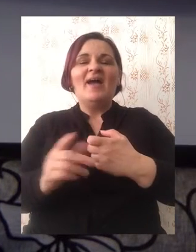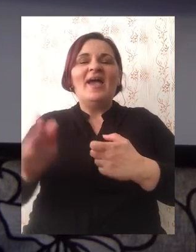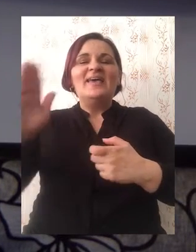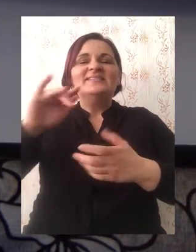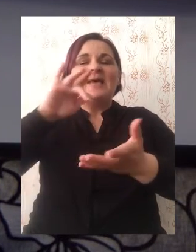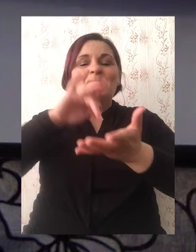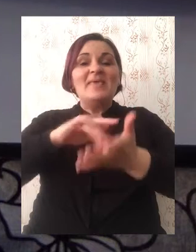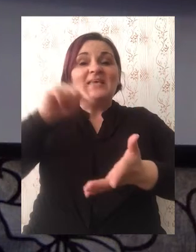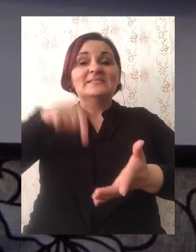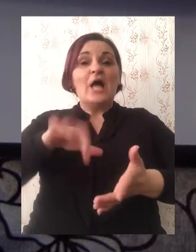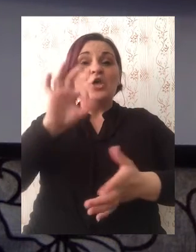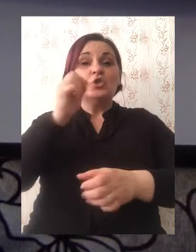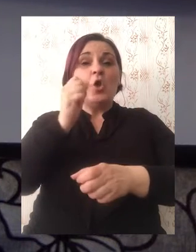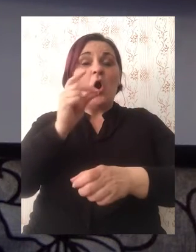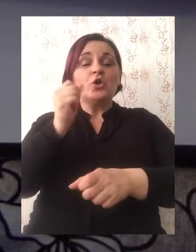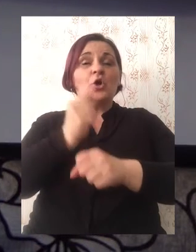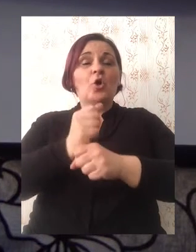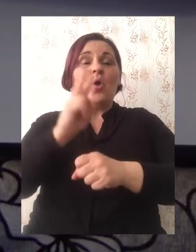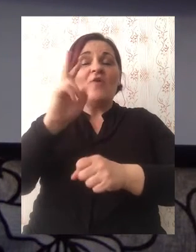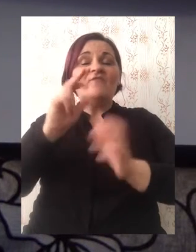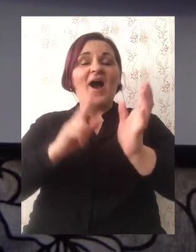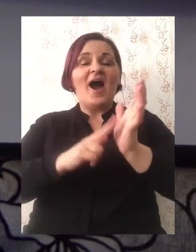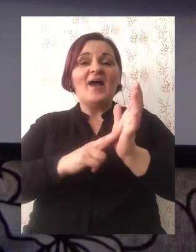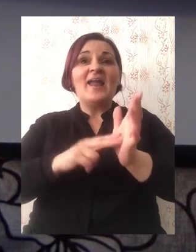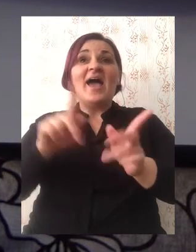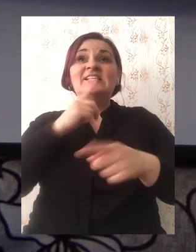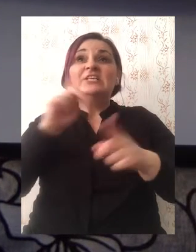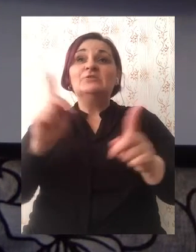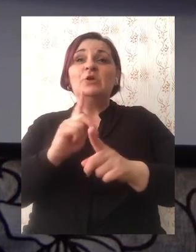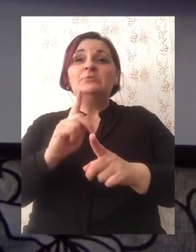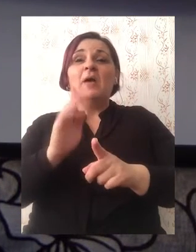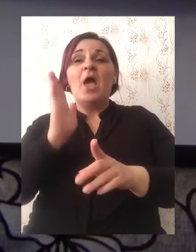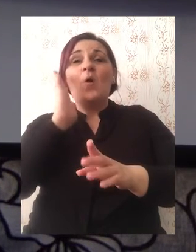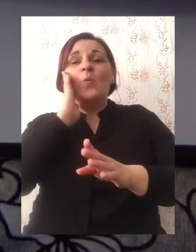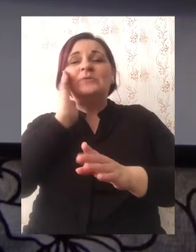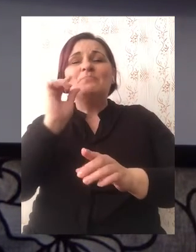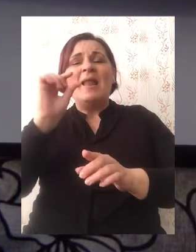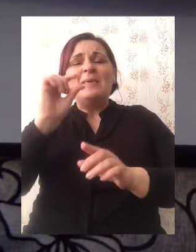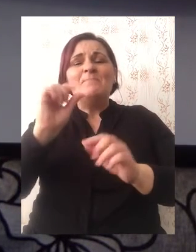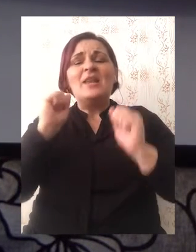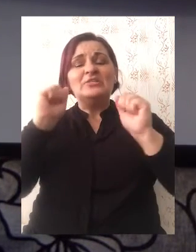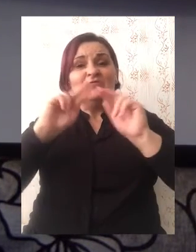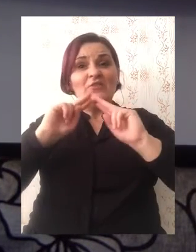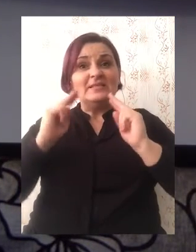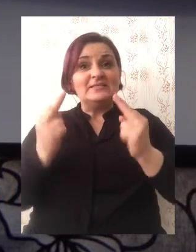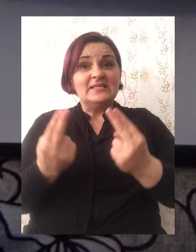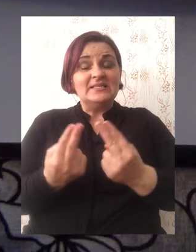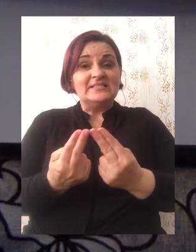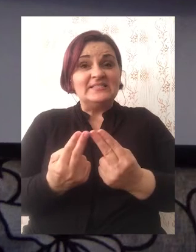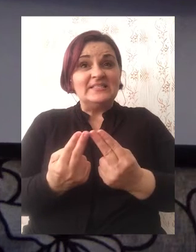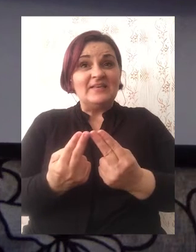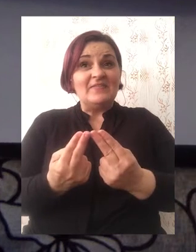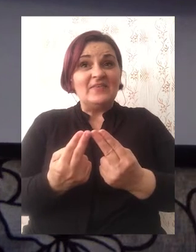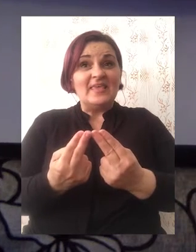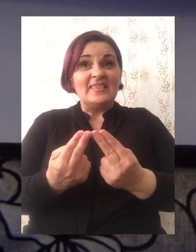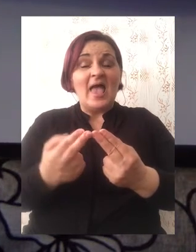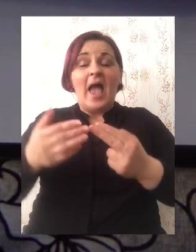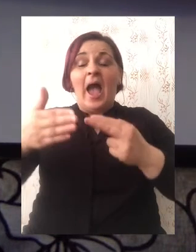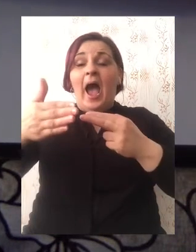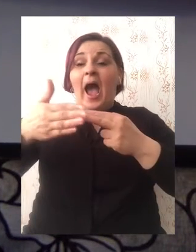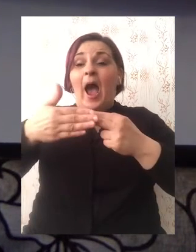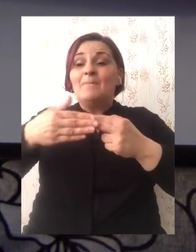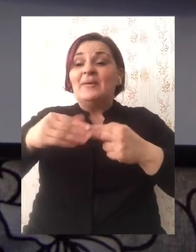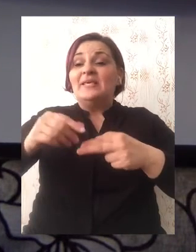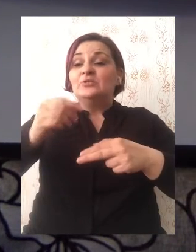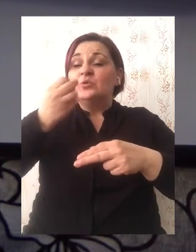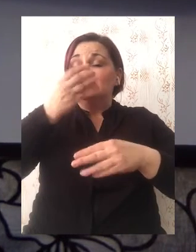Djorgovana. Svojom pjesmom uspavljuje mali životinski svijet. A uz rubave cvjetnih